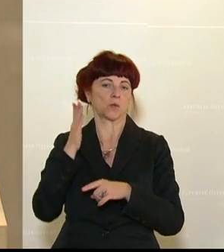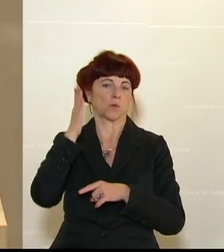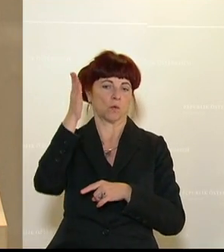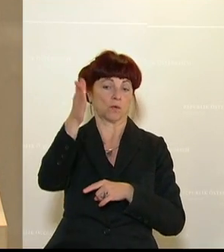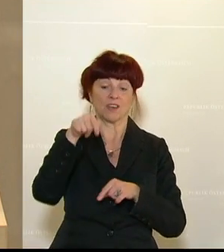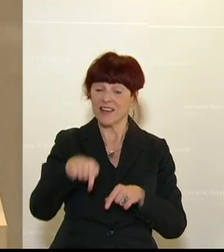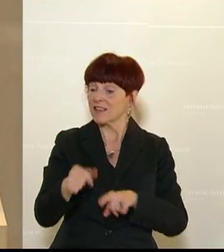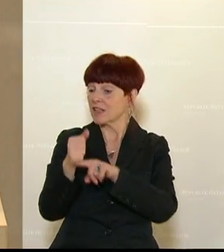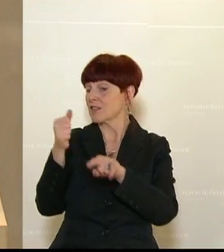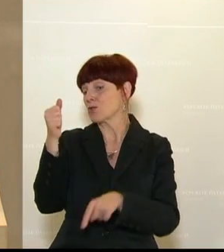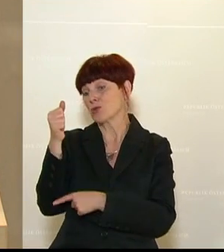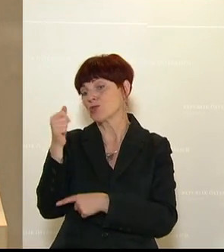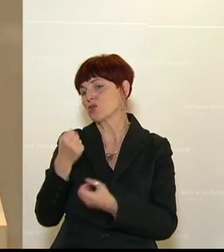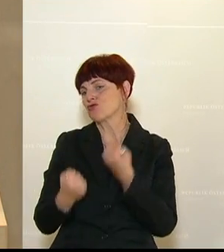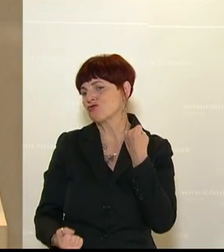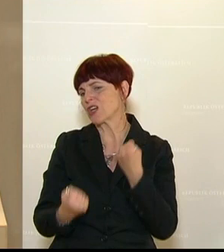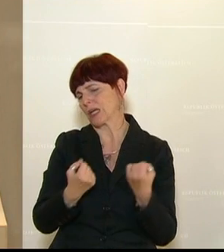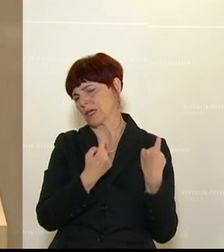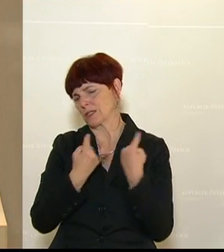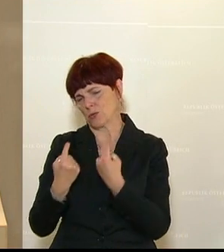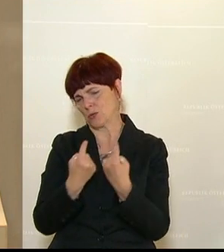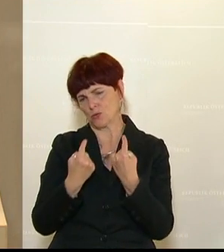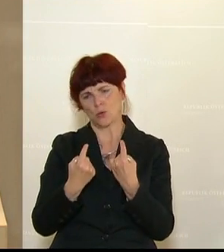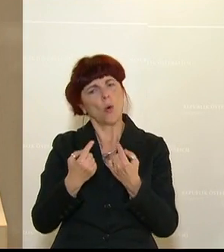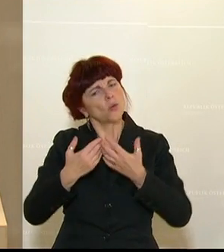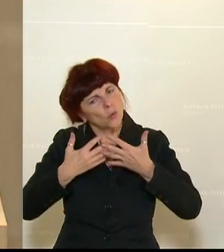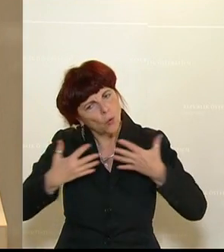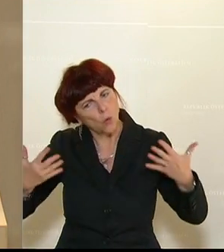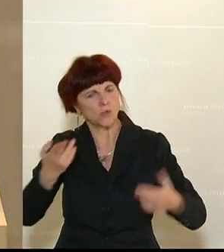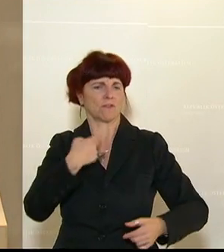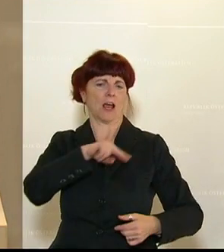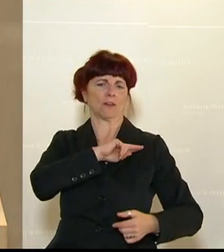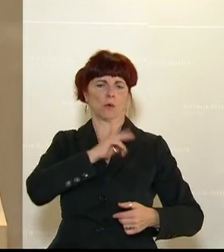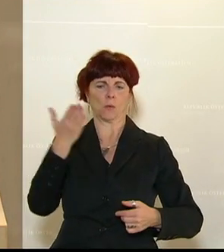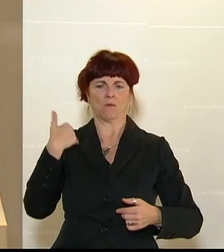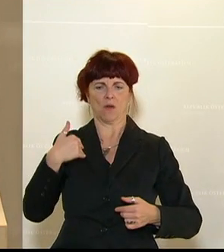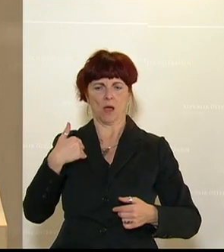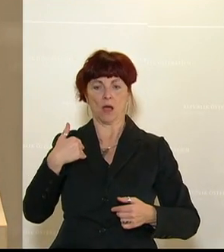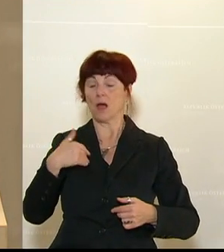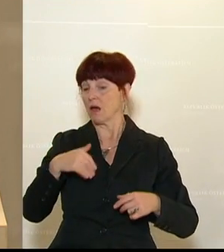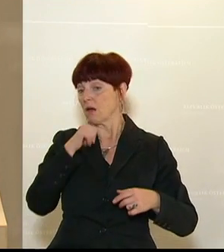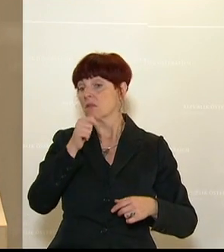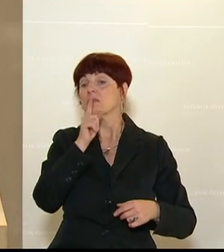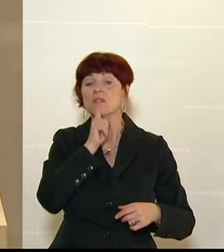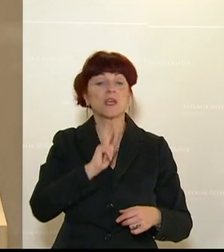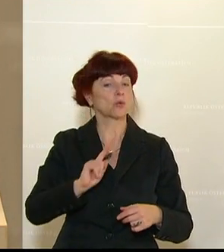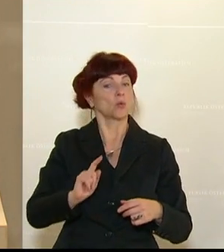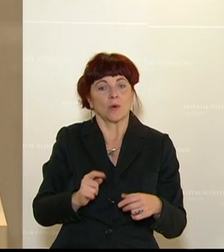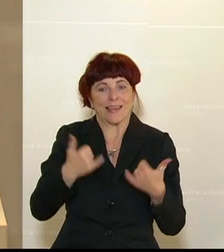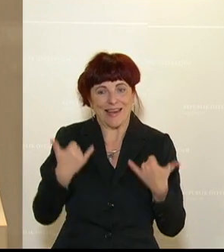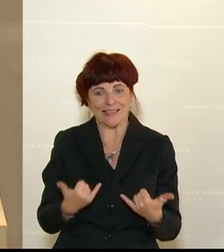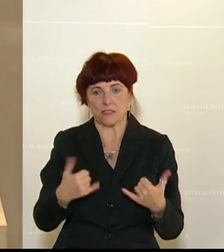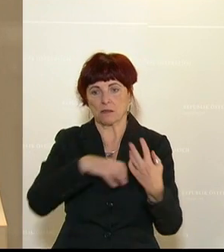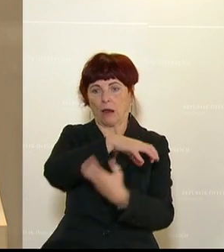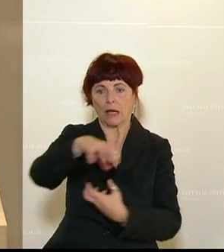schwierigsten Voraussetzungen gemacht worden und es ist mit großer Verantwortung gemacht worden. Es betrifft nicht nur die fordernde Zeit, die wir jetzt erleben,